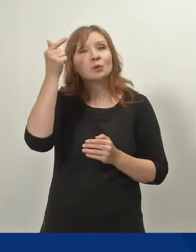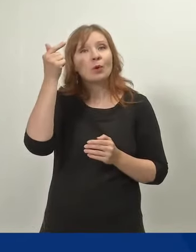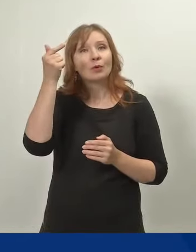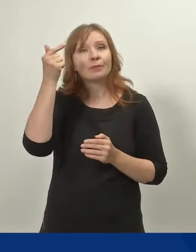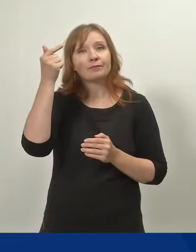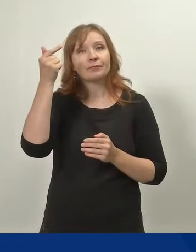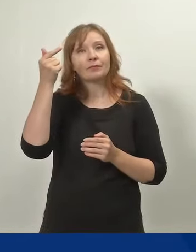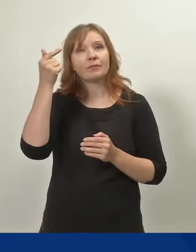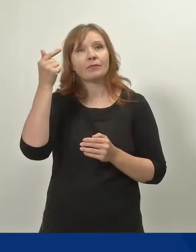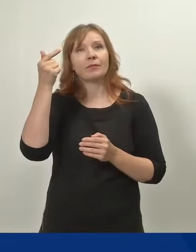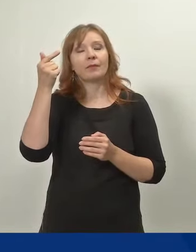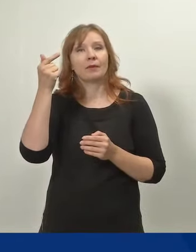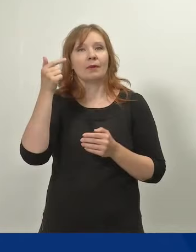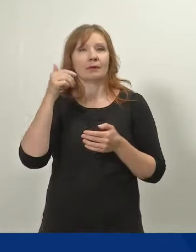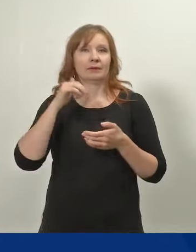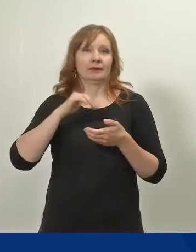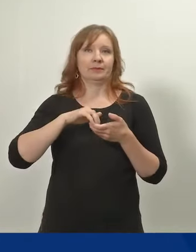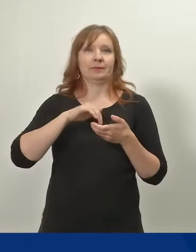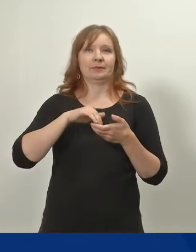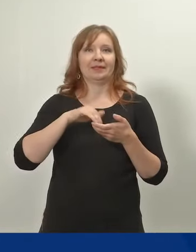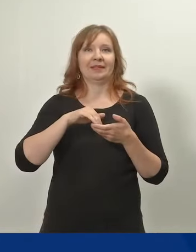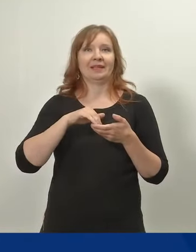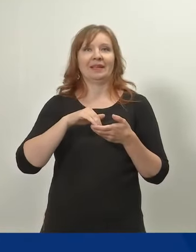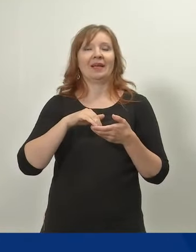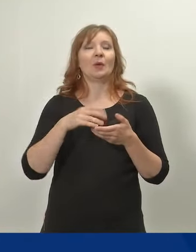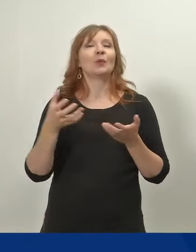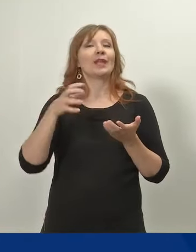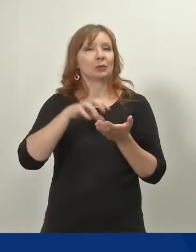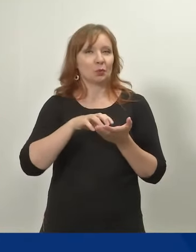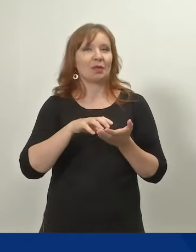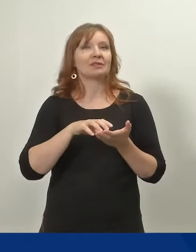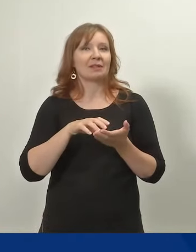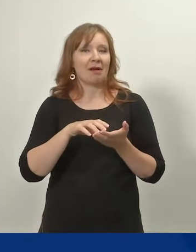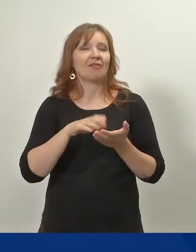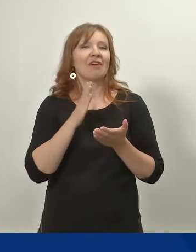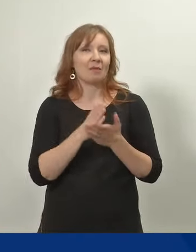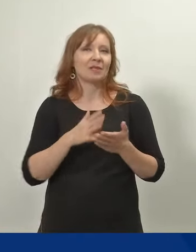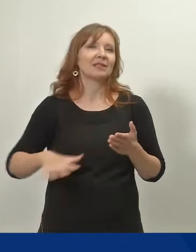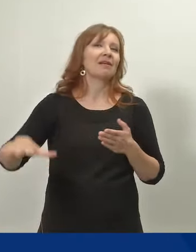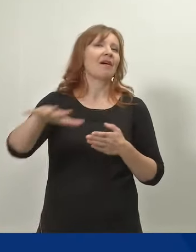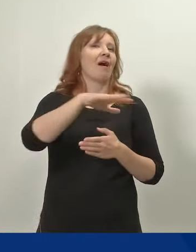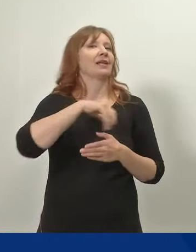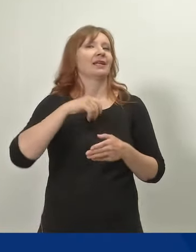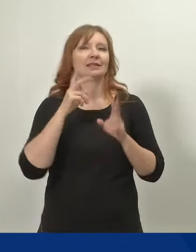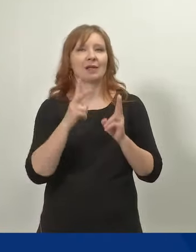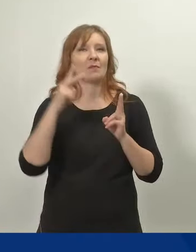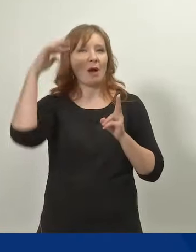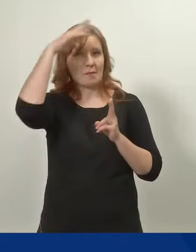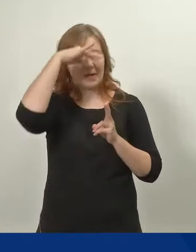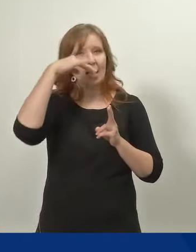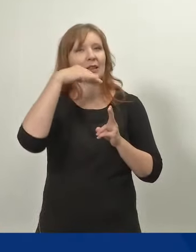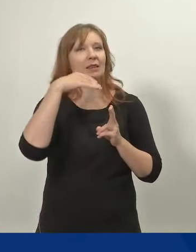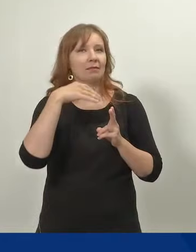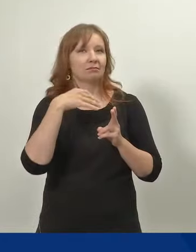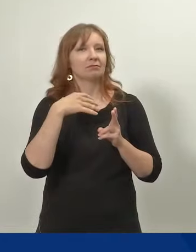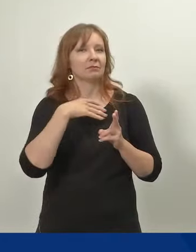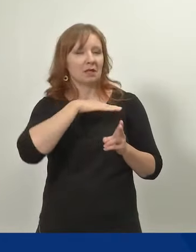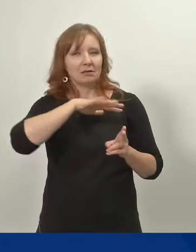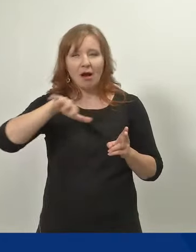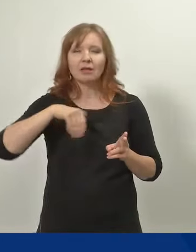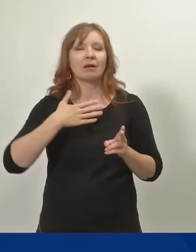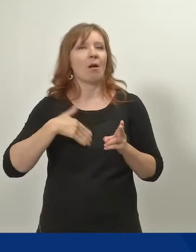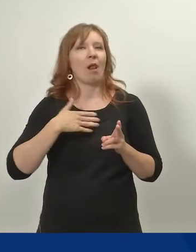ei ole meillä mitään erimielisyyksiä yhteiskunnassa. Kaikki ovat valmiita tähän satsaamaan, mutta tätä työtä täytyy